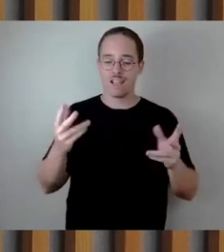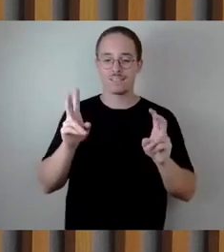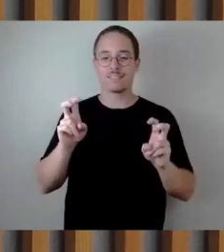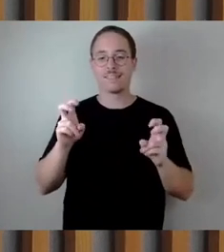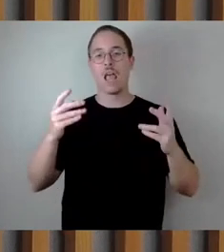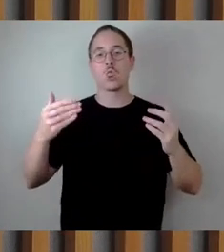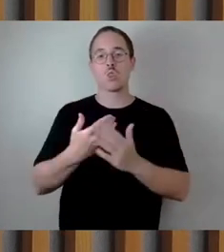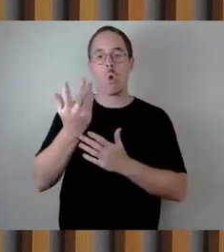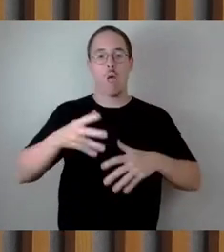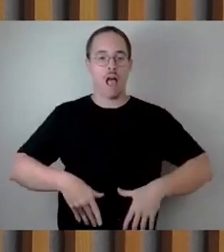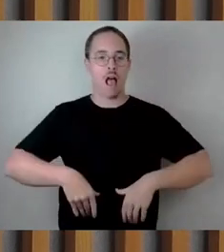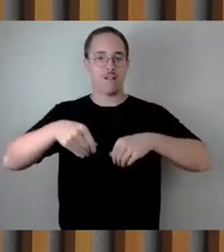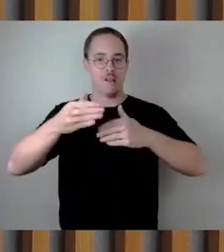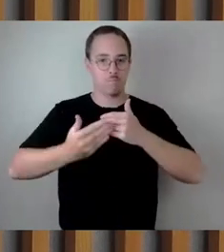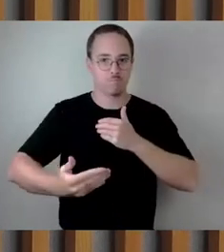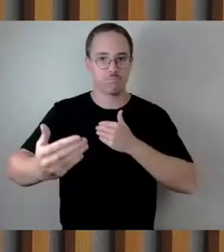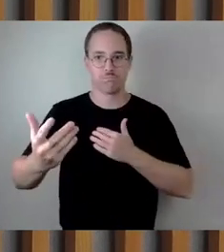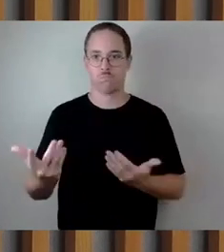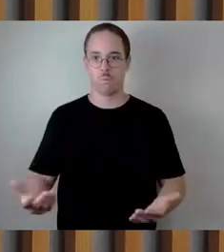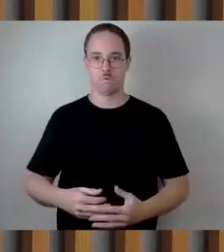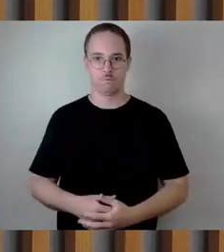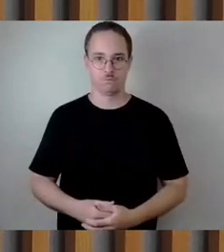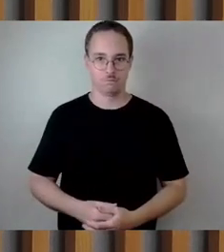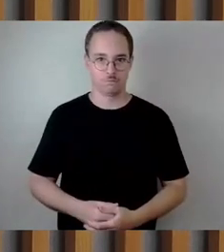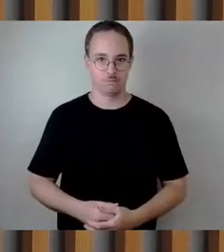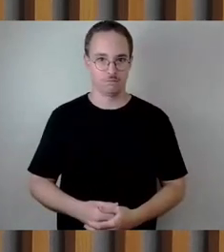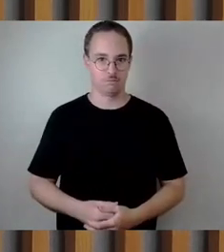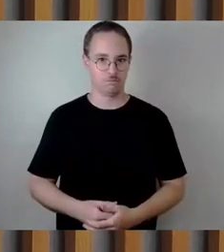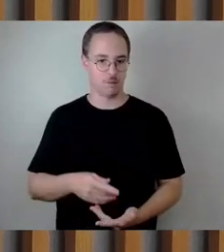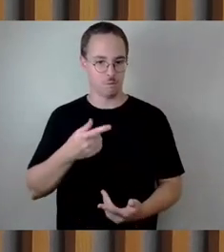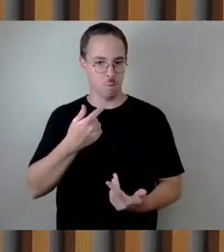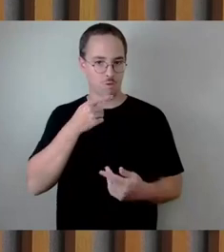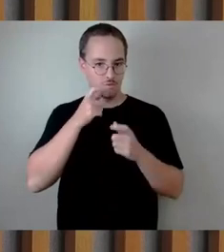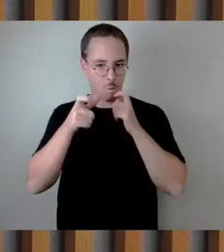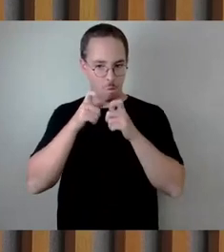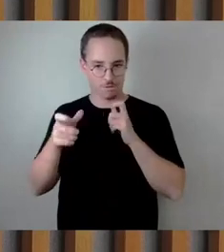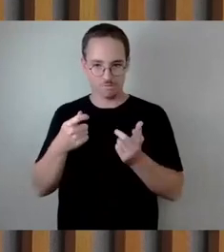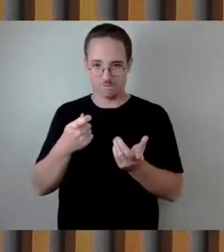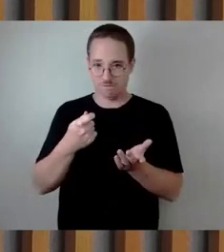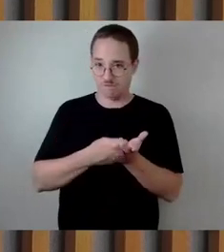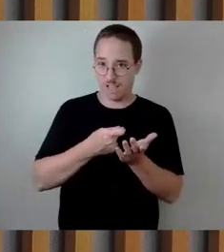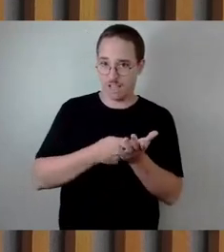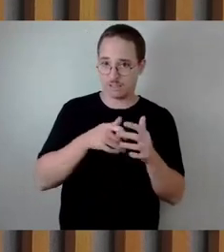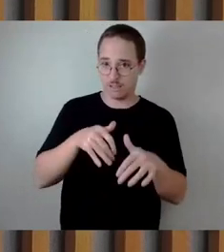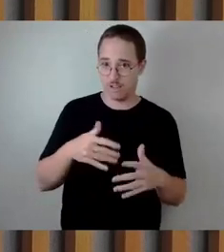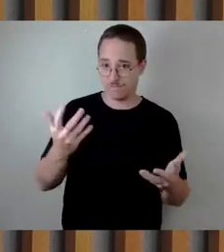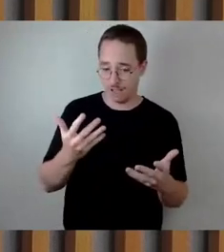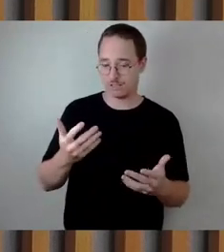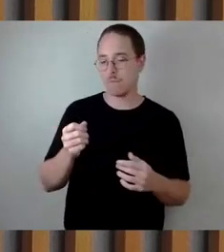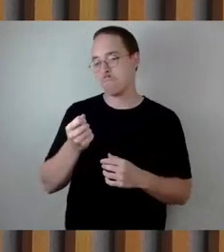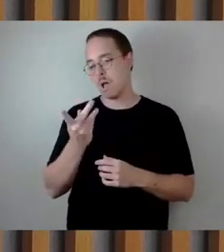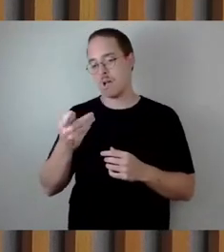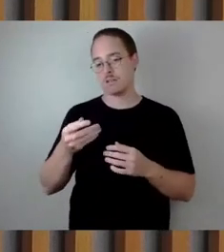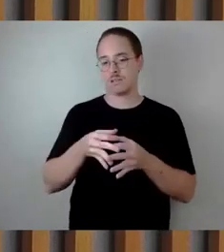Was diese Worte wert waren, das konnten wir dann wenige Tage später erleben, als Sie, Herr